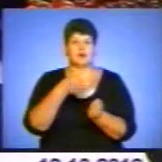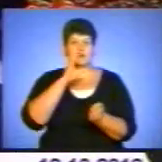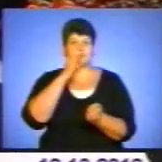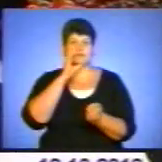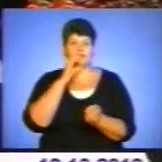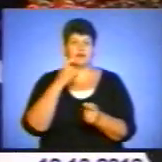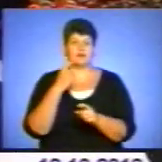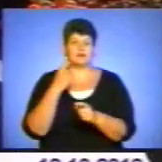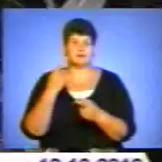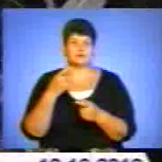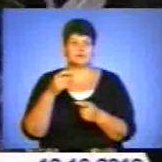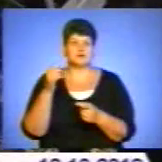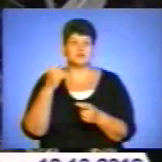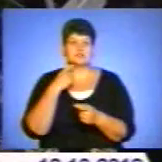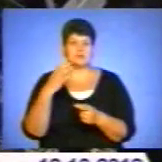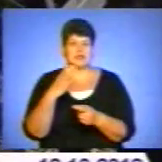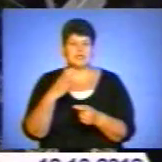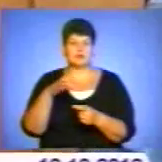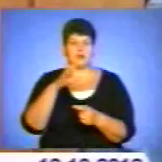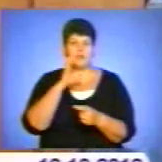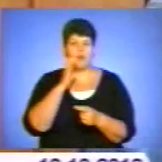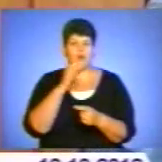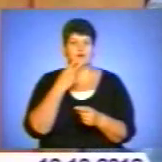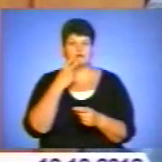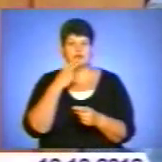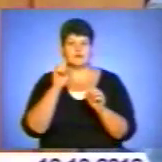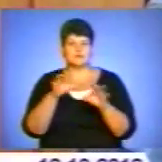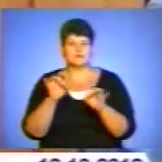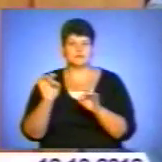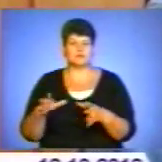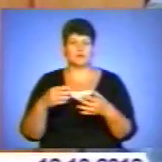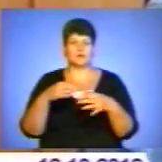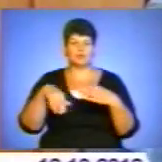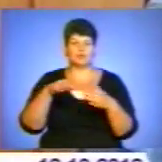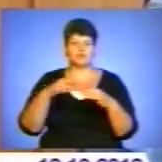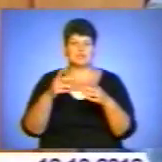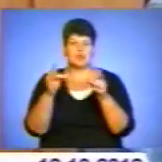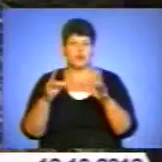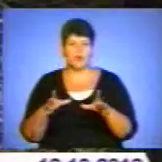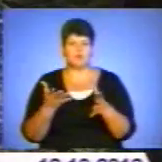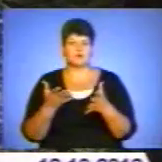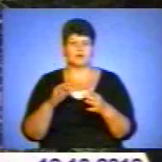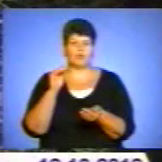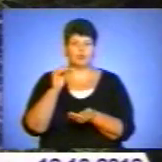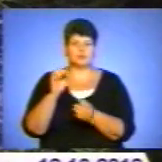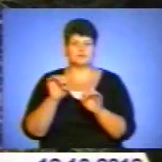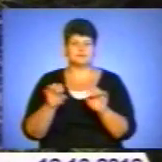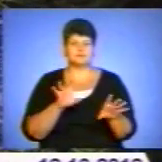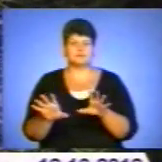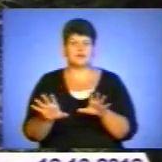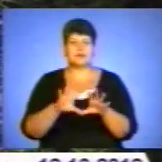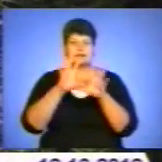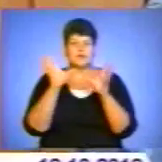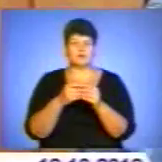розкидали свої сміття, недопилки сигарет, пусті коробки з-під сигарет, бутилки з-під спиртного. Загалом молоді люди понівечили